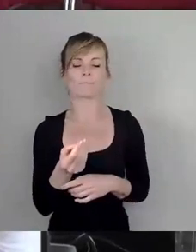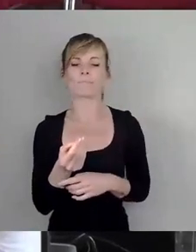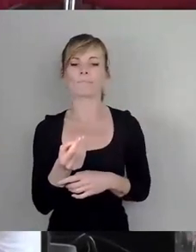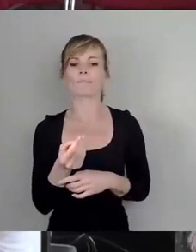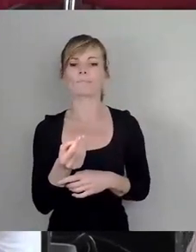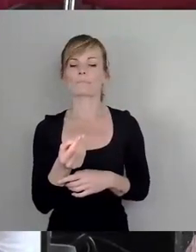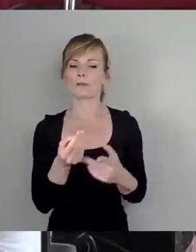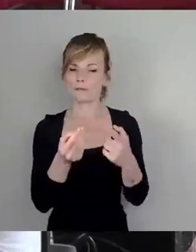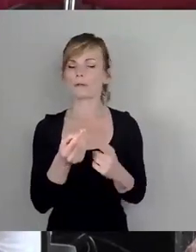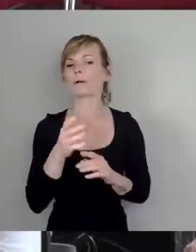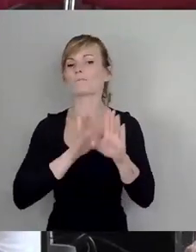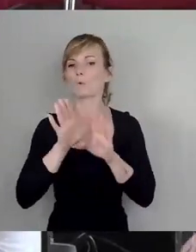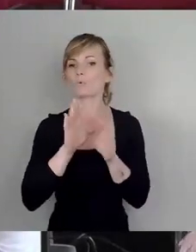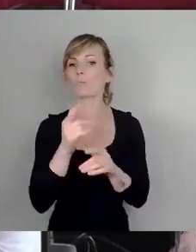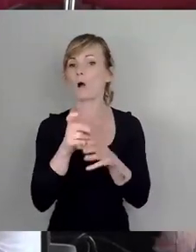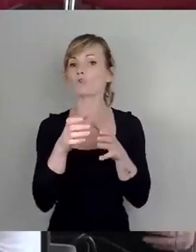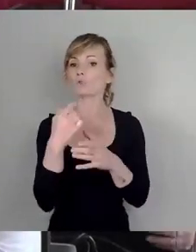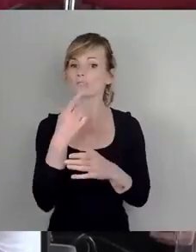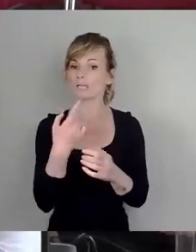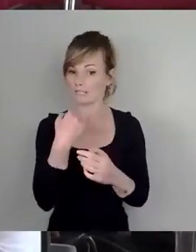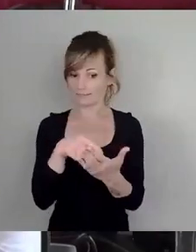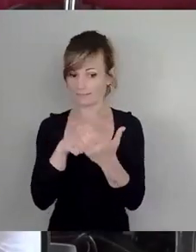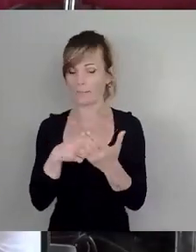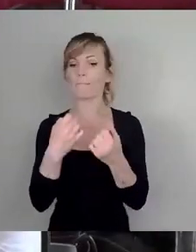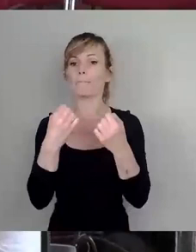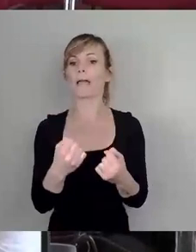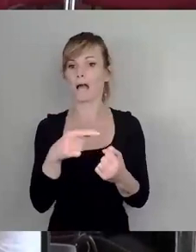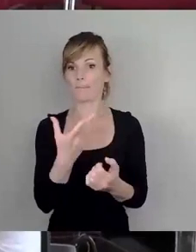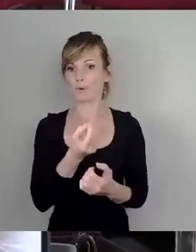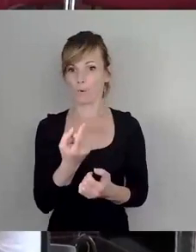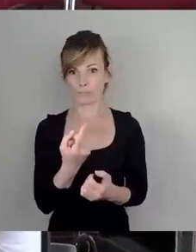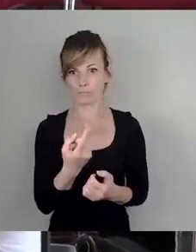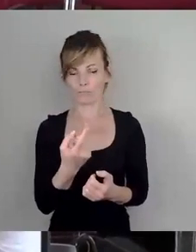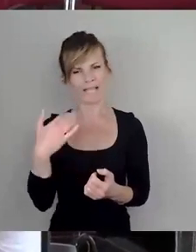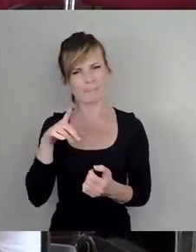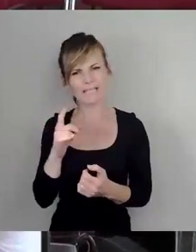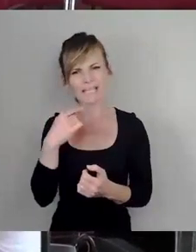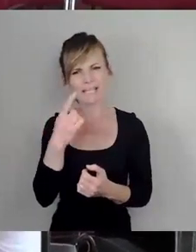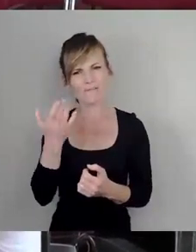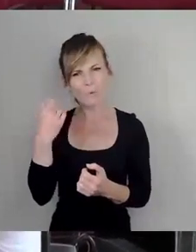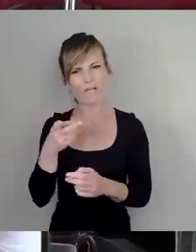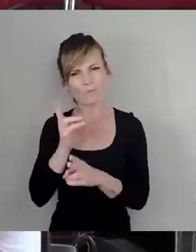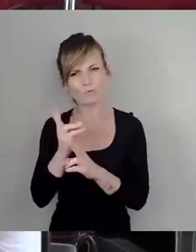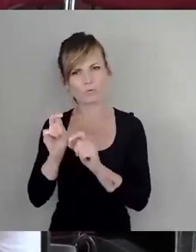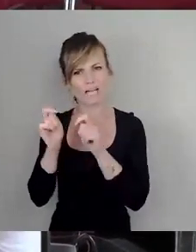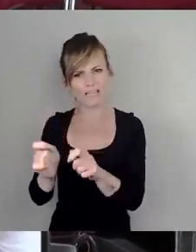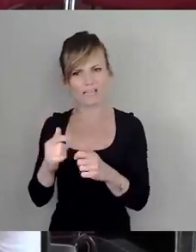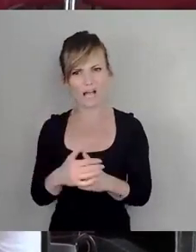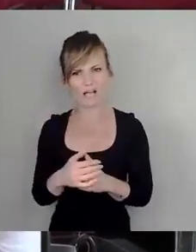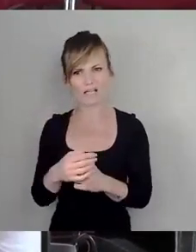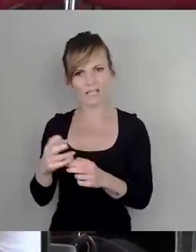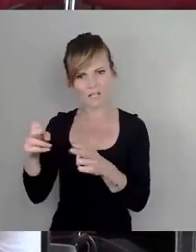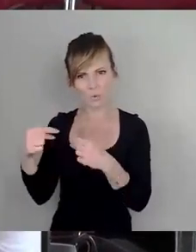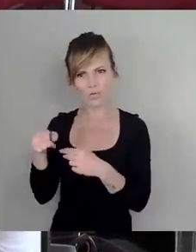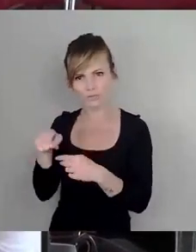hatte, wenn die SPD der Meinung ist, dass sie jetzt unbedingt ihren Ursprungsantrag mit dieser Endlosliste wieder haben will, dann wird sie unsere Stimmen dafür nicht bekommen,